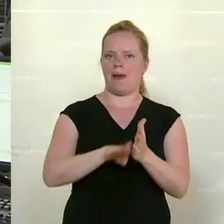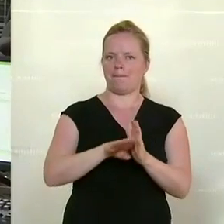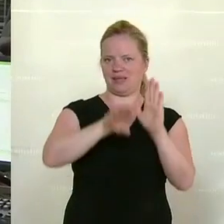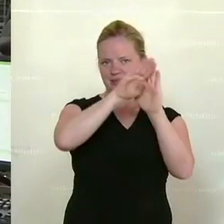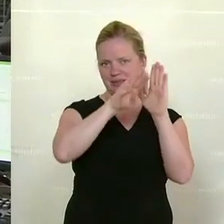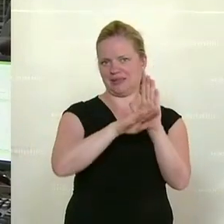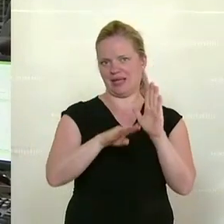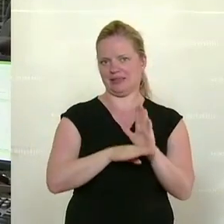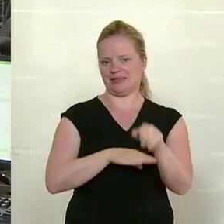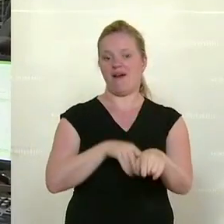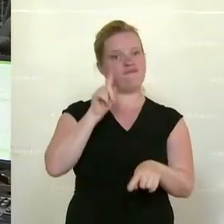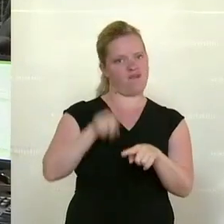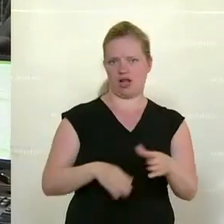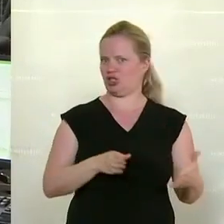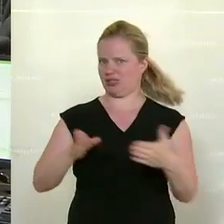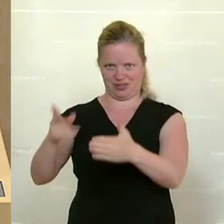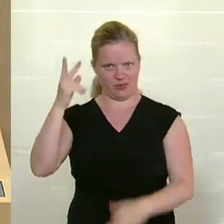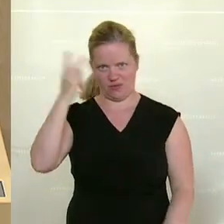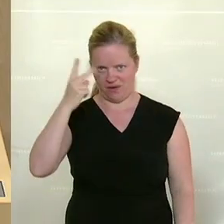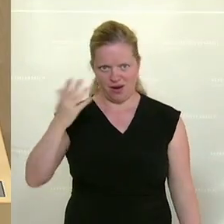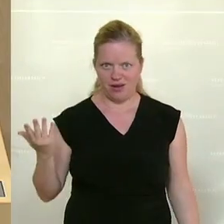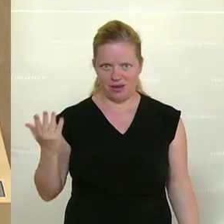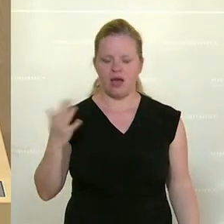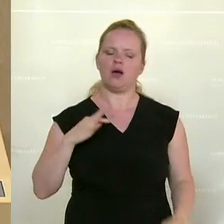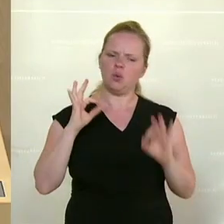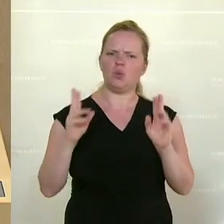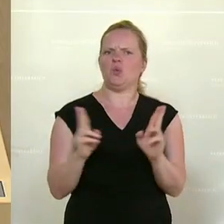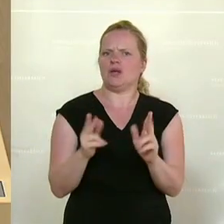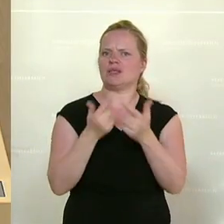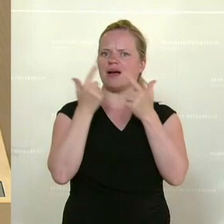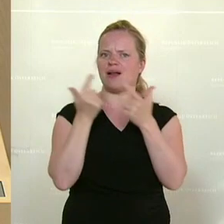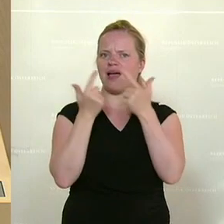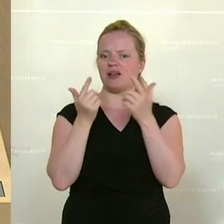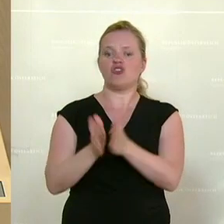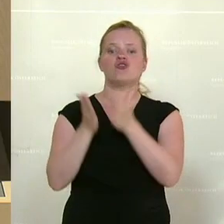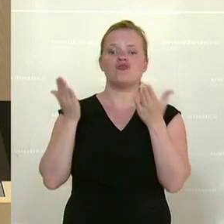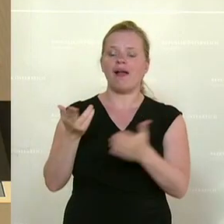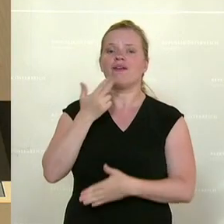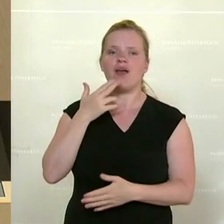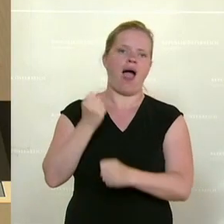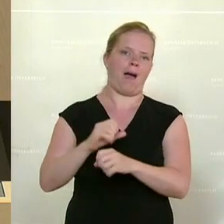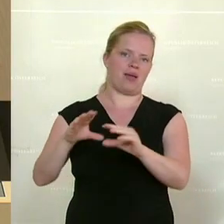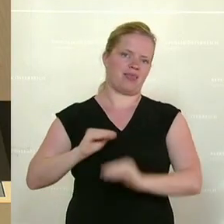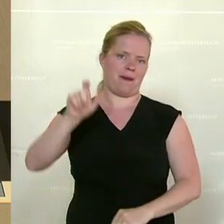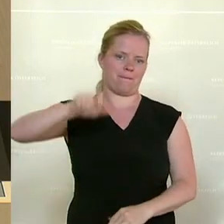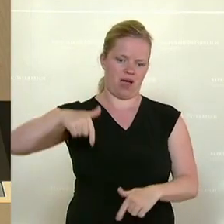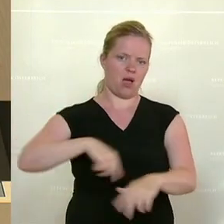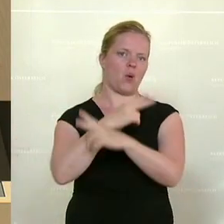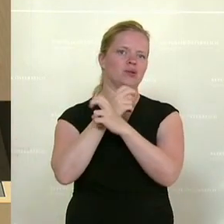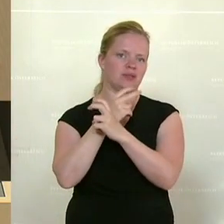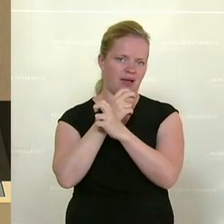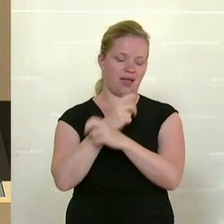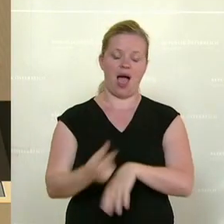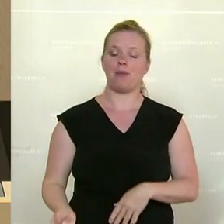Peter Wurm von den Freiheitlichen setzt fort. Ich kann das auch kurz erklären, es ist natürlich zum Schaden der Arbeitnehmer in Österreich, aber vor allem